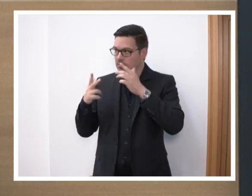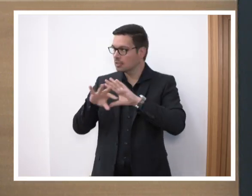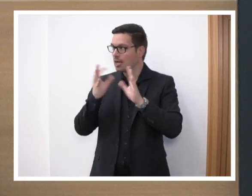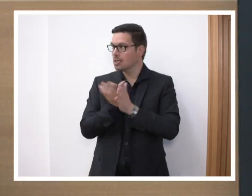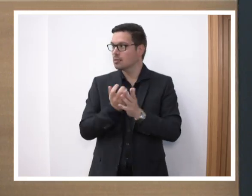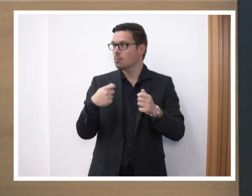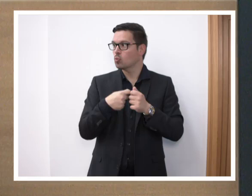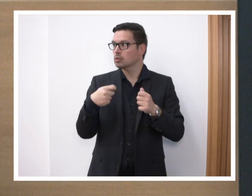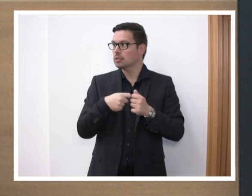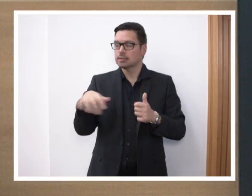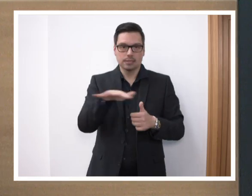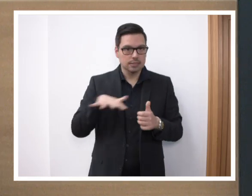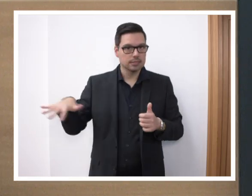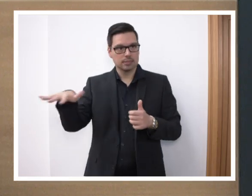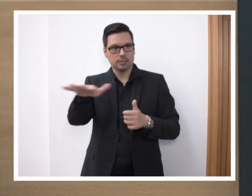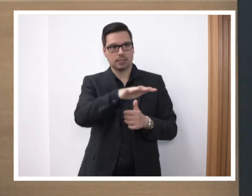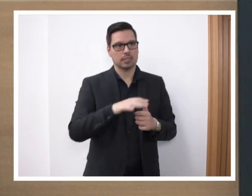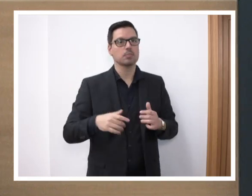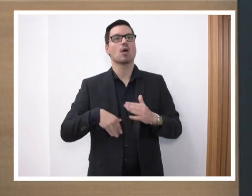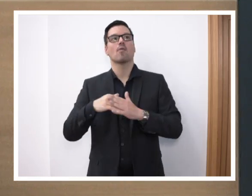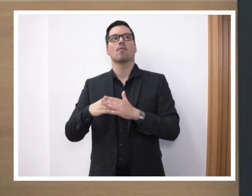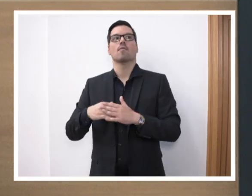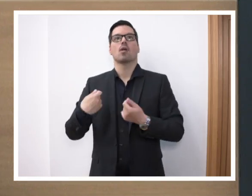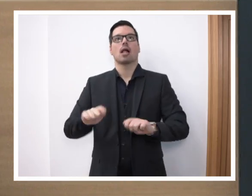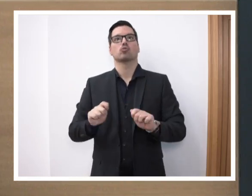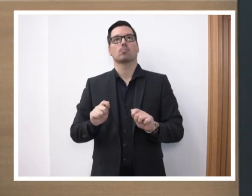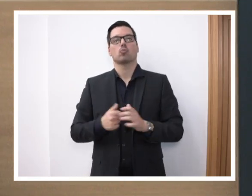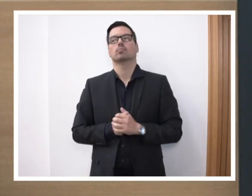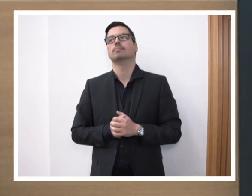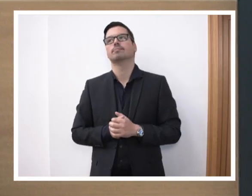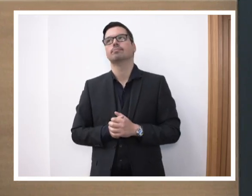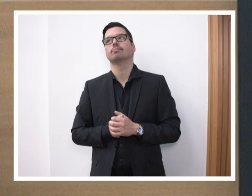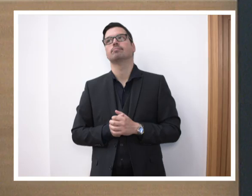Bundesländern und teilweise sogar ein bisschen Vollausbau der Schule, was bei uns ja nicht der Fall ist.